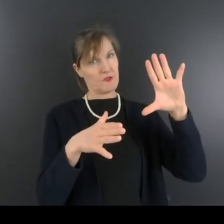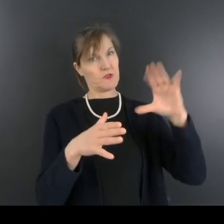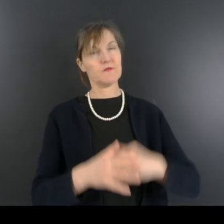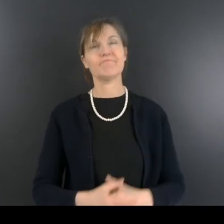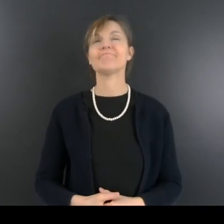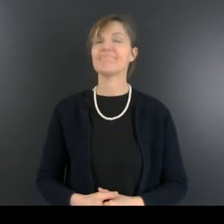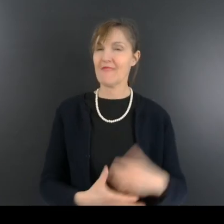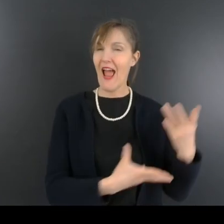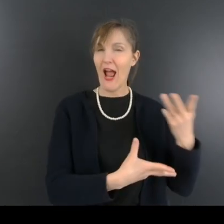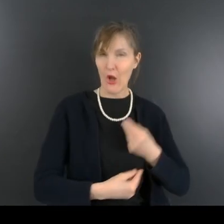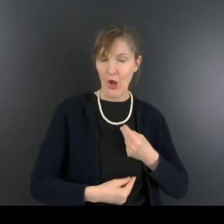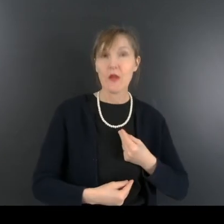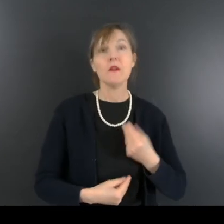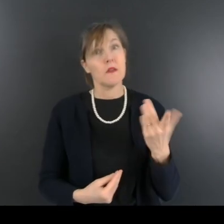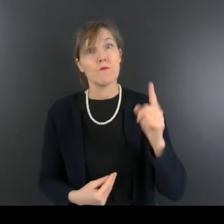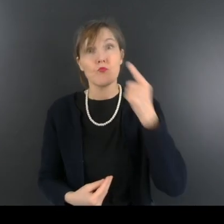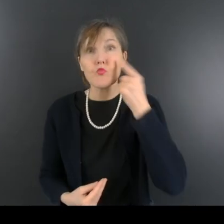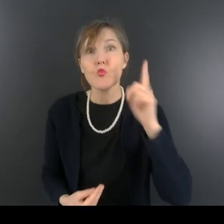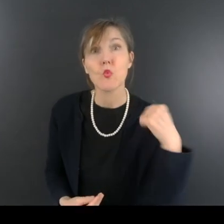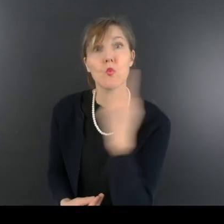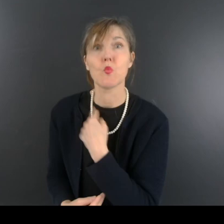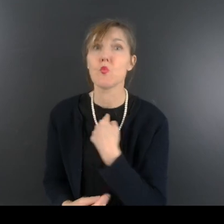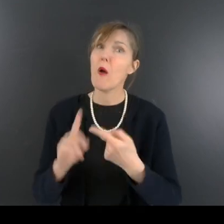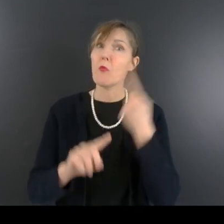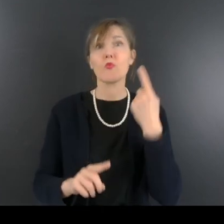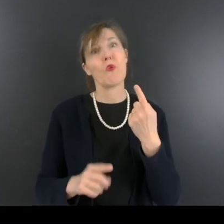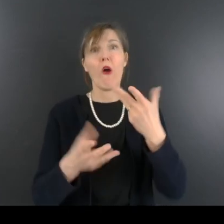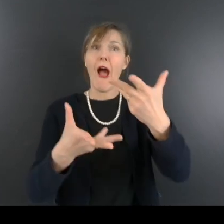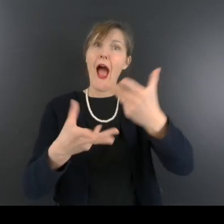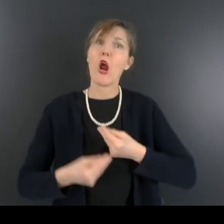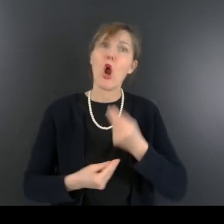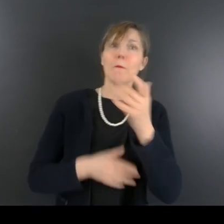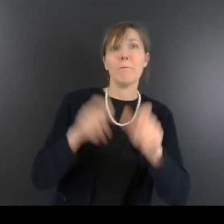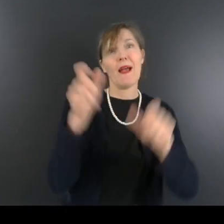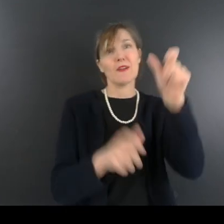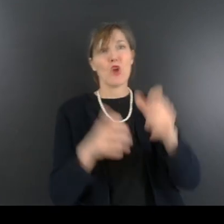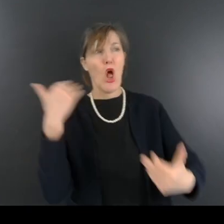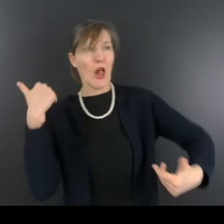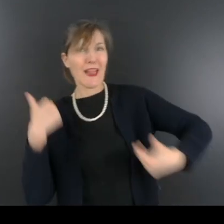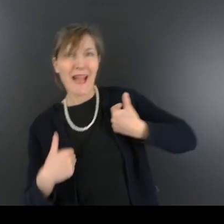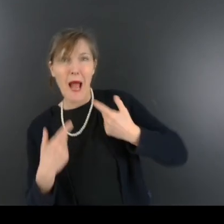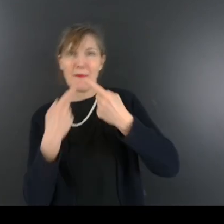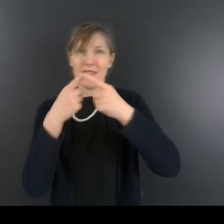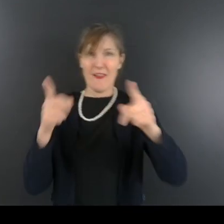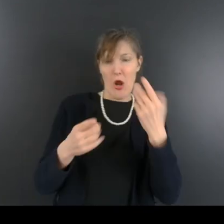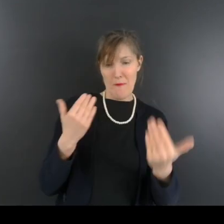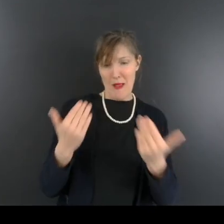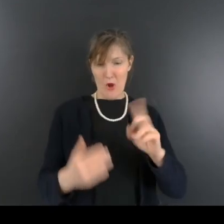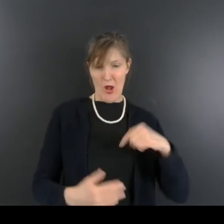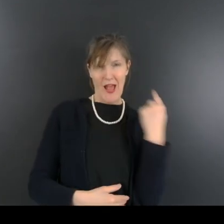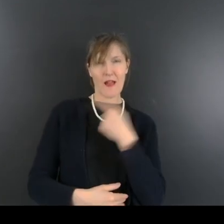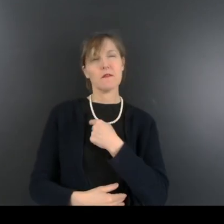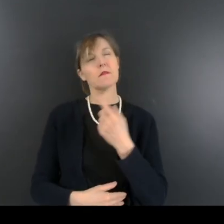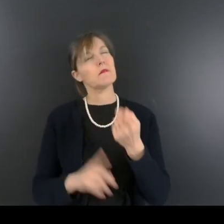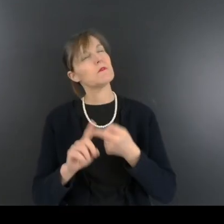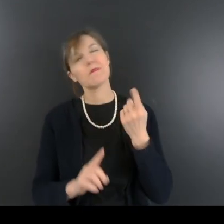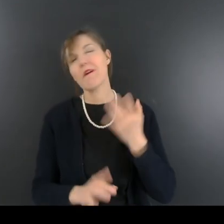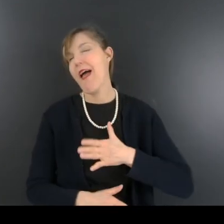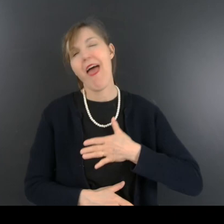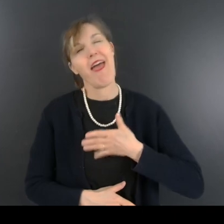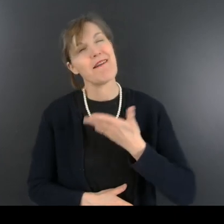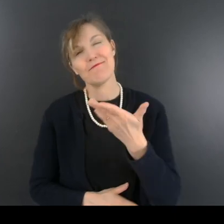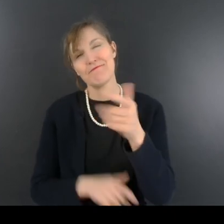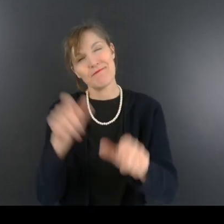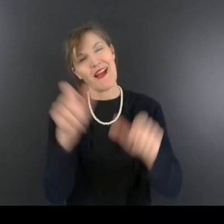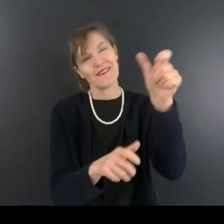Sachons accueillir les gens qui ont des difficultés, qui sont différents de nous, qui ont des handicaps. Et aimons-les avec la